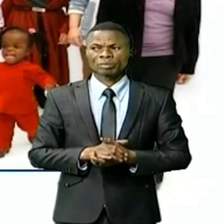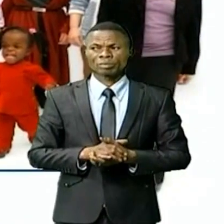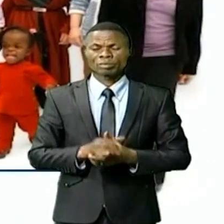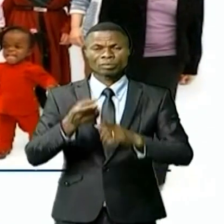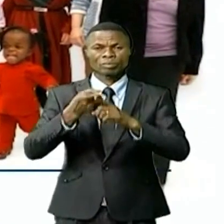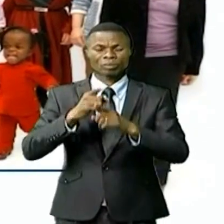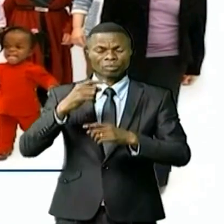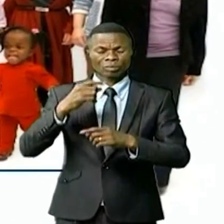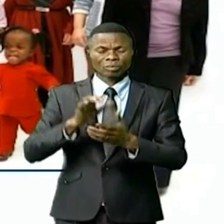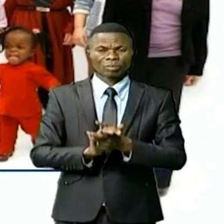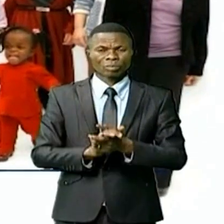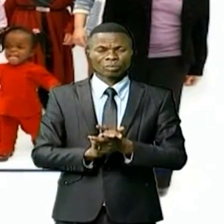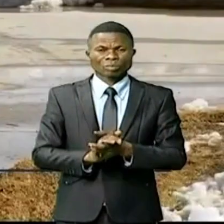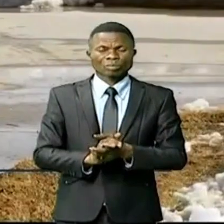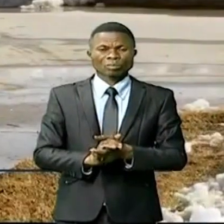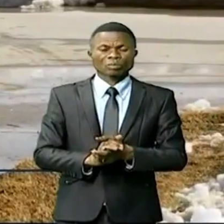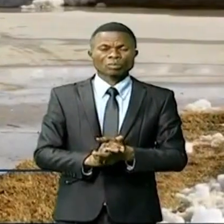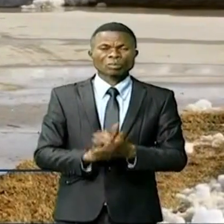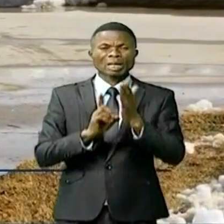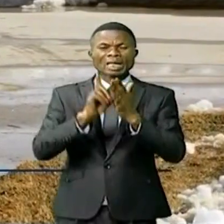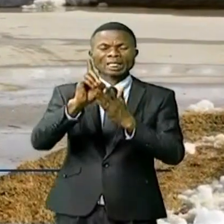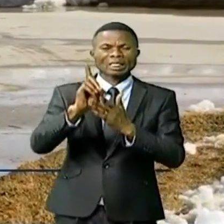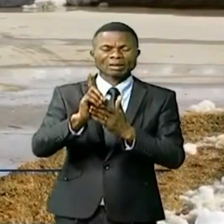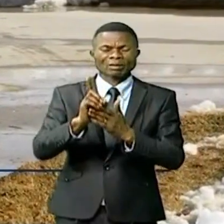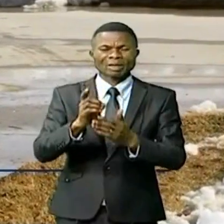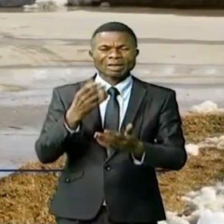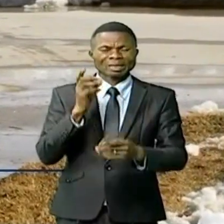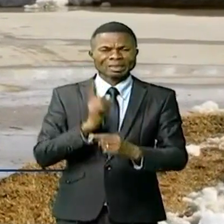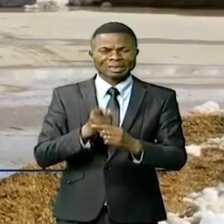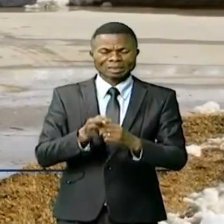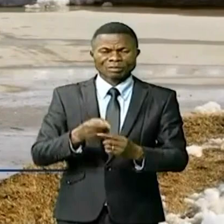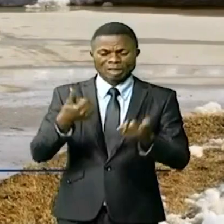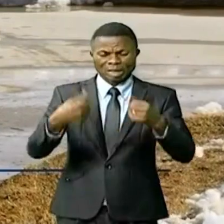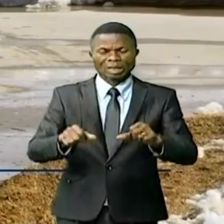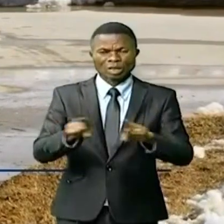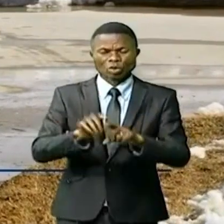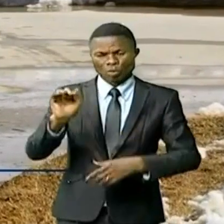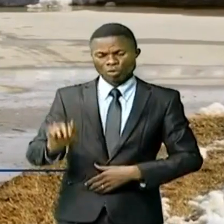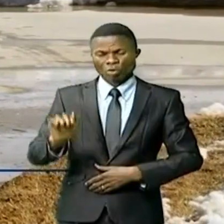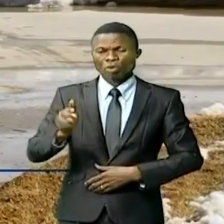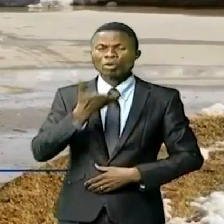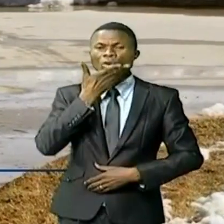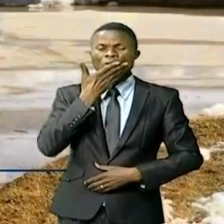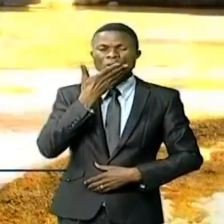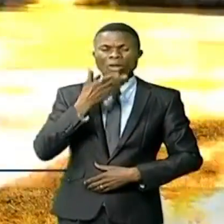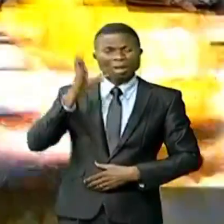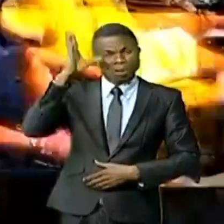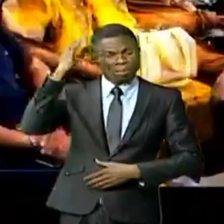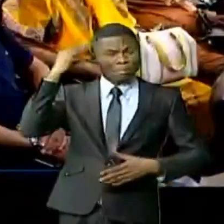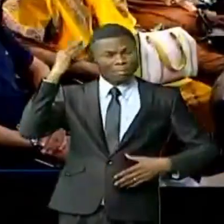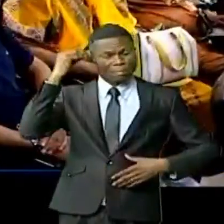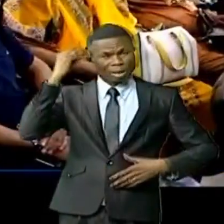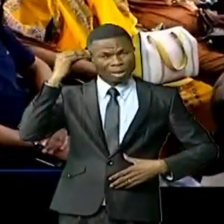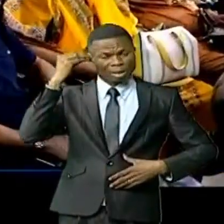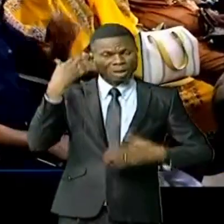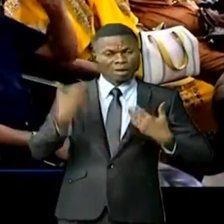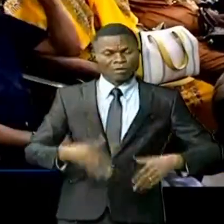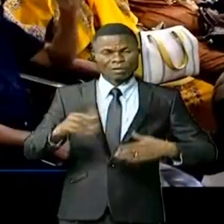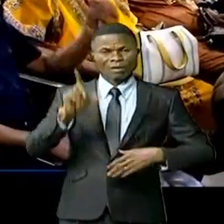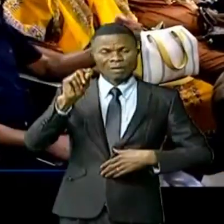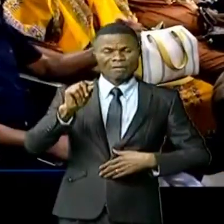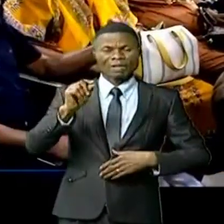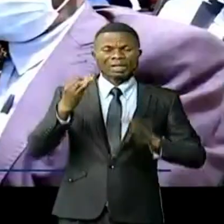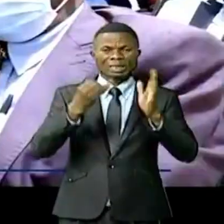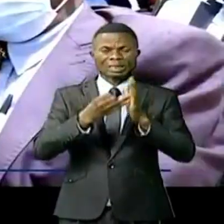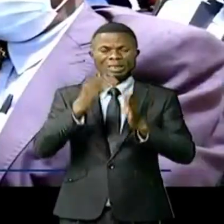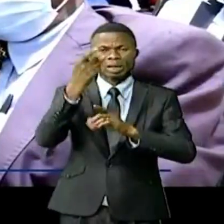un trouble de la croissance responsable d'une petite taille chez l'adulte. Le nanisme, une maladie célèbre le 25 octobre de